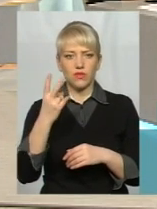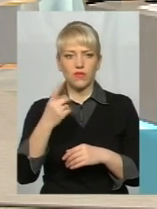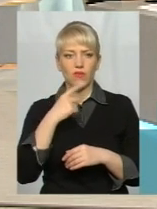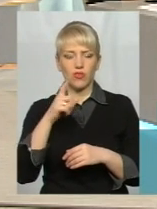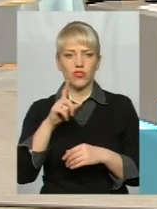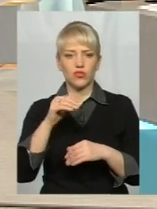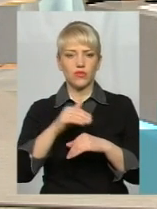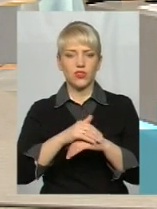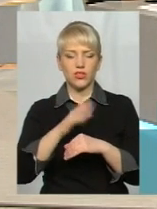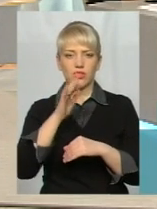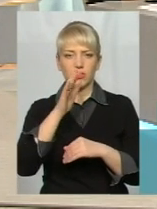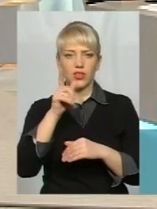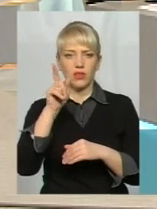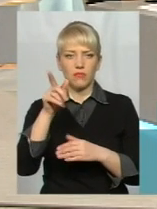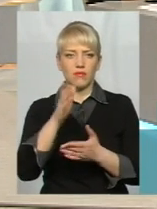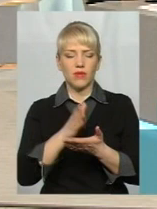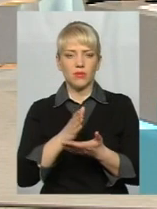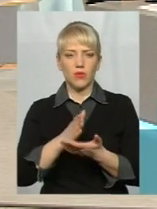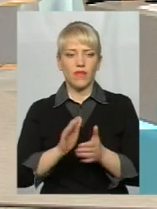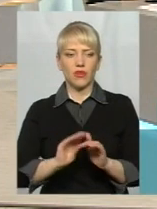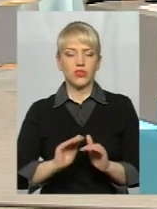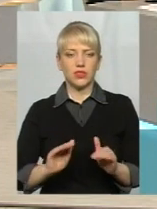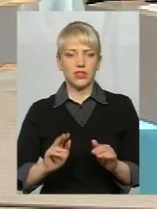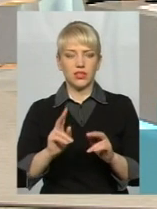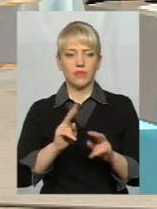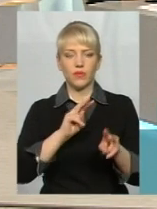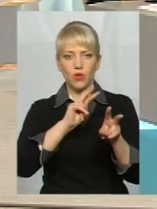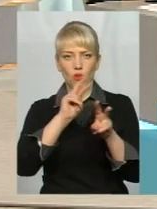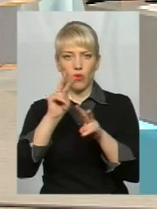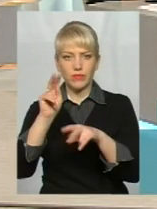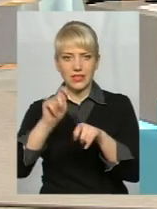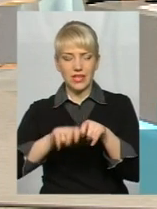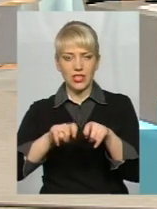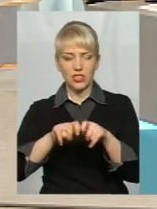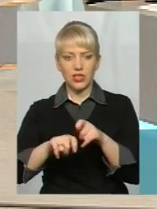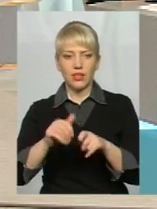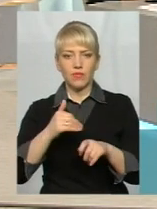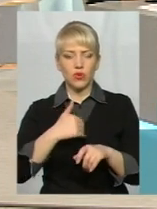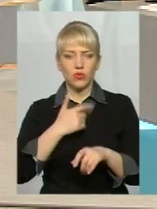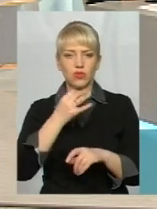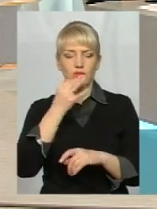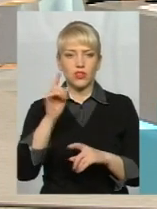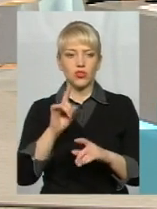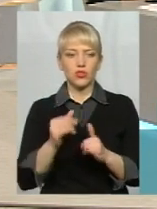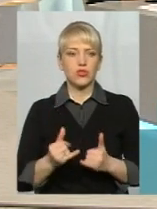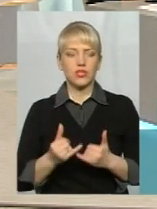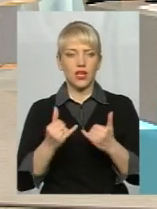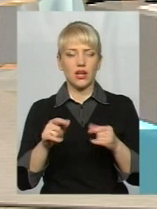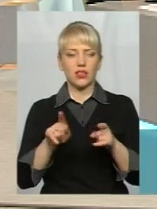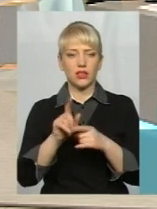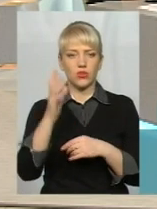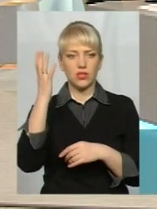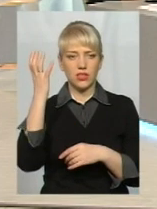вечірній час перебувають діти, обстежили. Хочу сказати те, що заради такого селфі вони